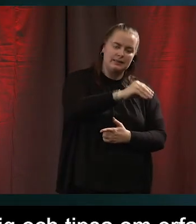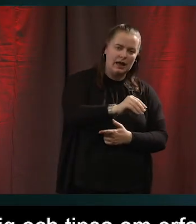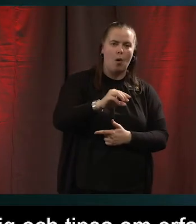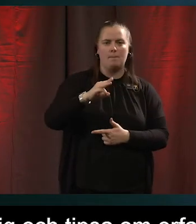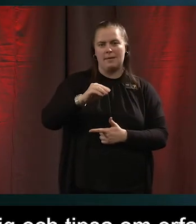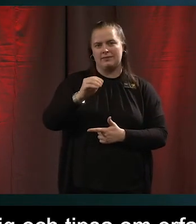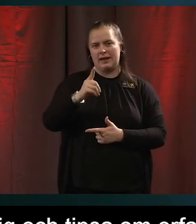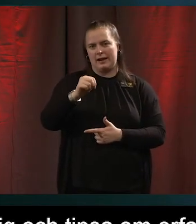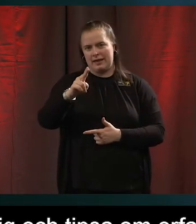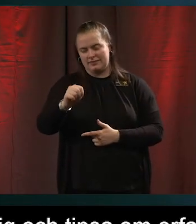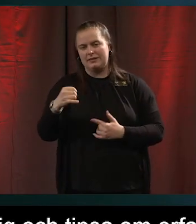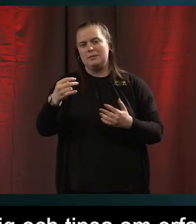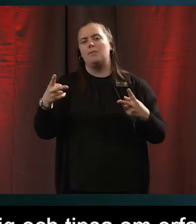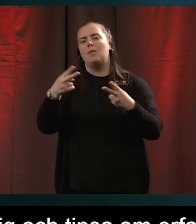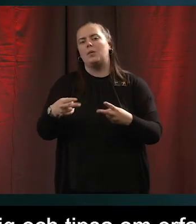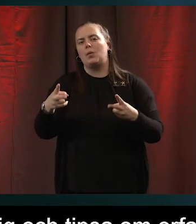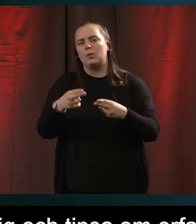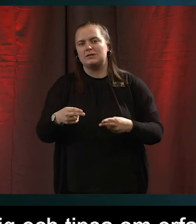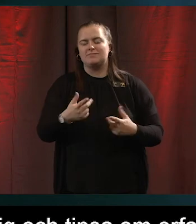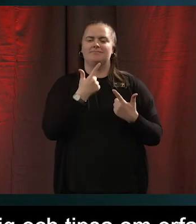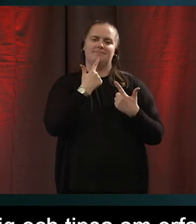Tack så mycket. mycket. Yes.